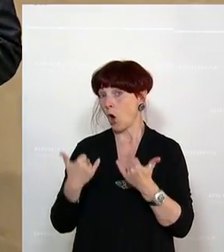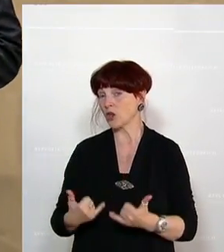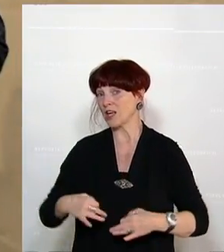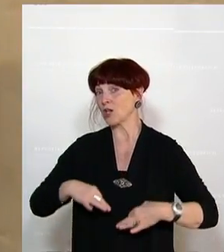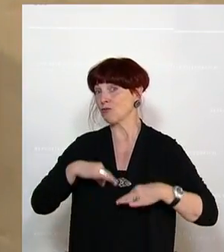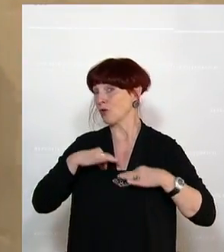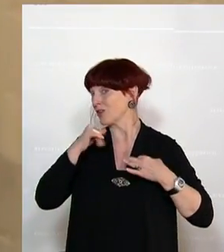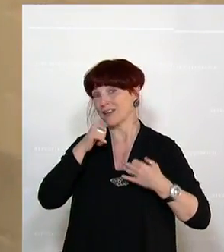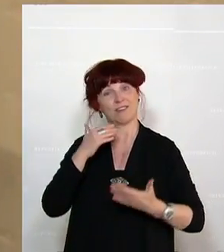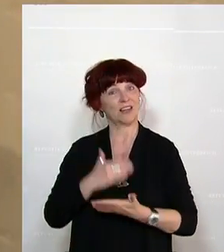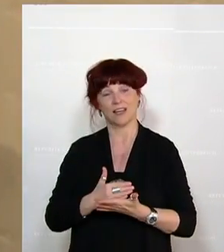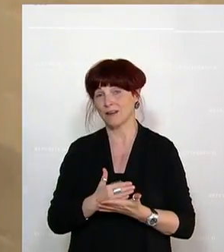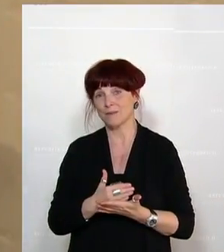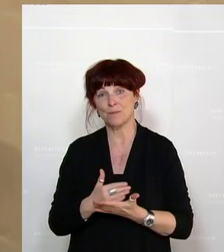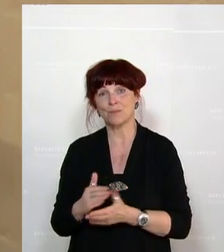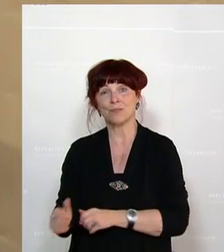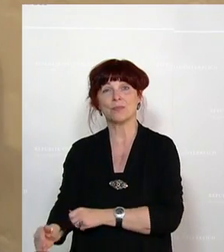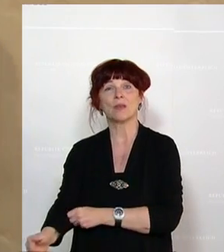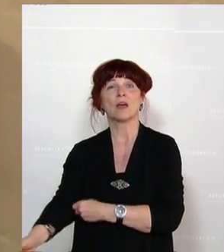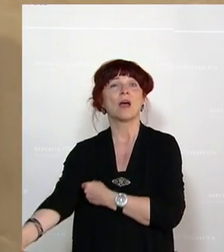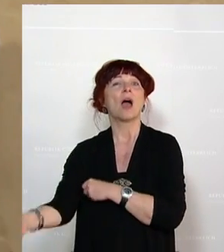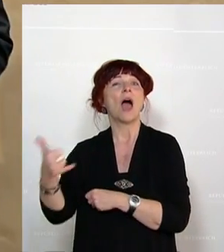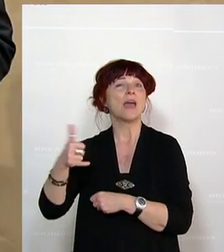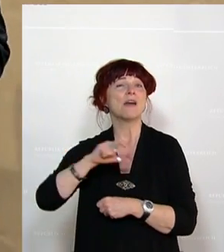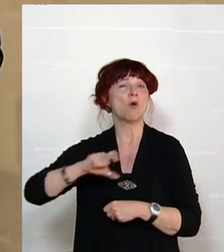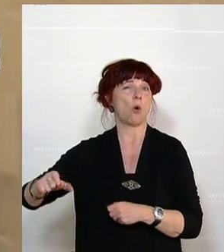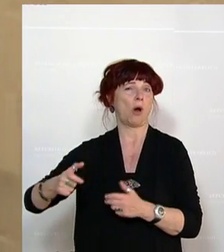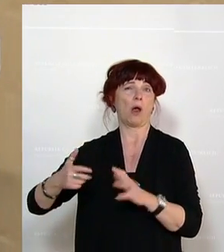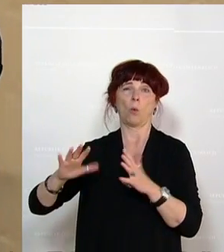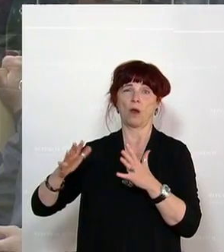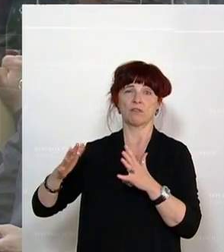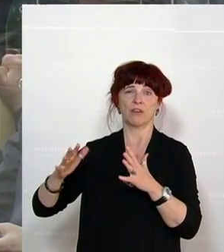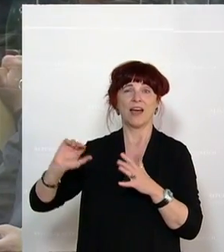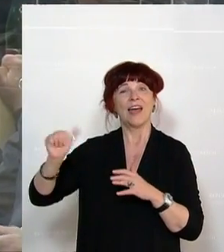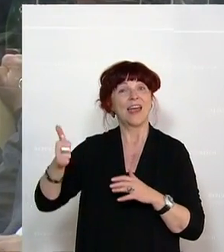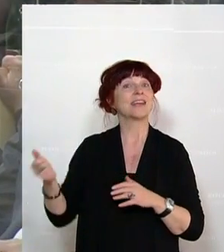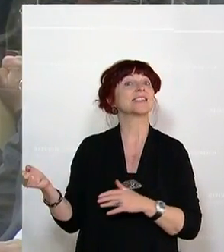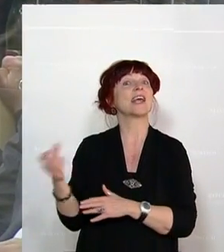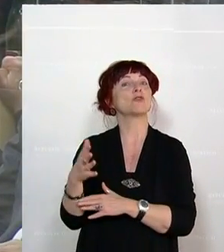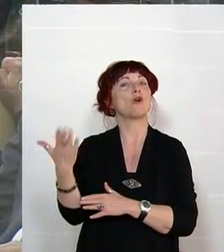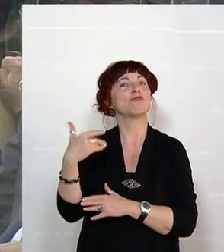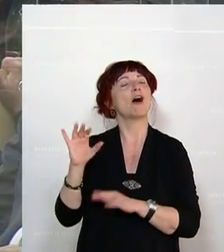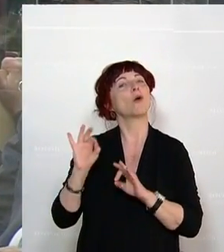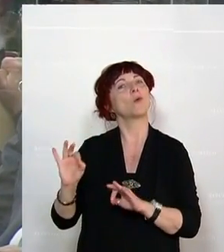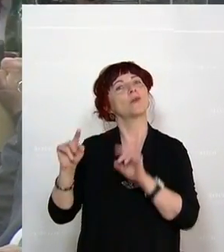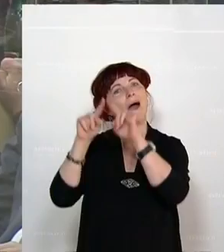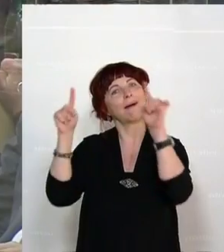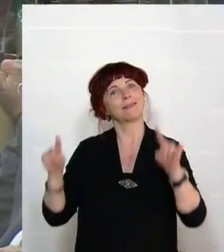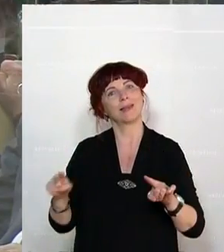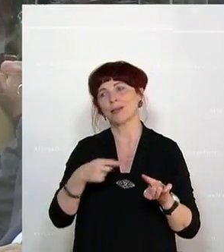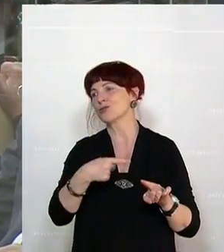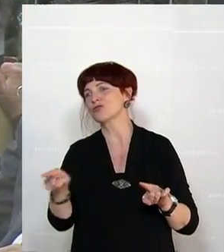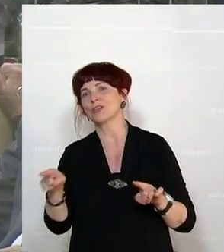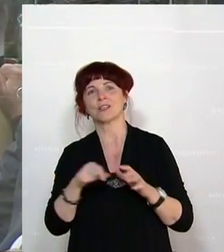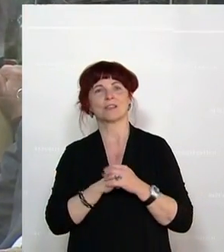nicht fertig war, das vor gut einer Woche in einem ersten Entwurf in Begutachtung geschickt wurde. Meine Vorredner haben